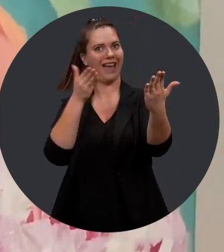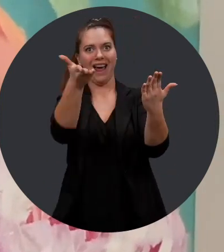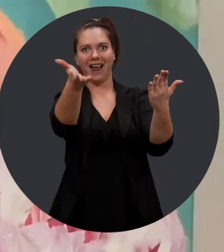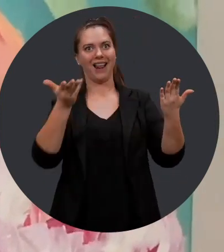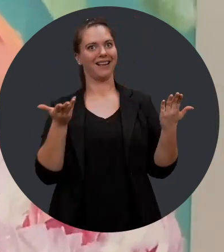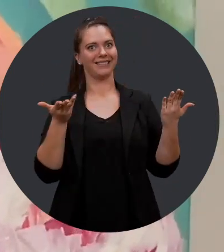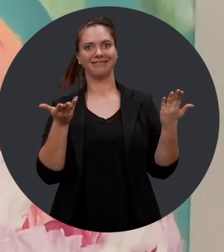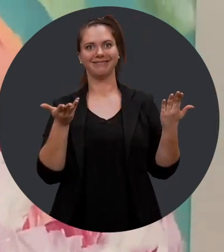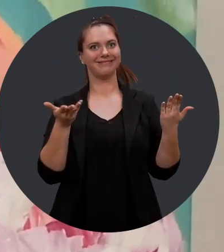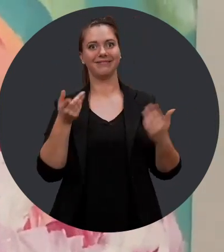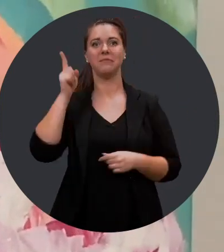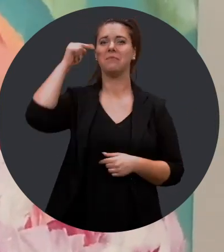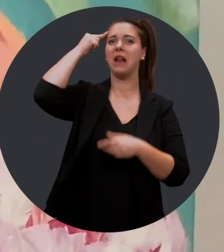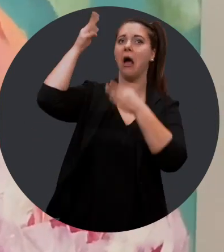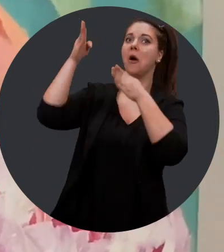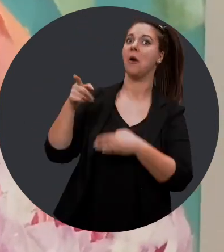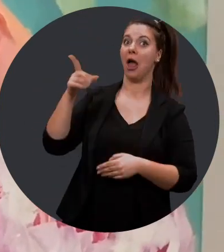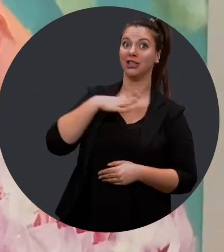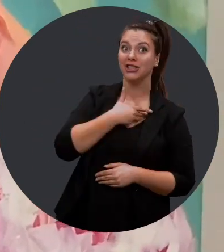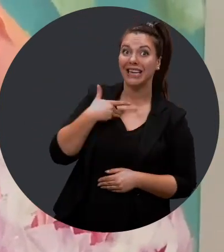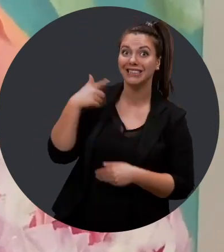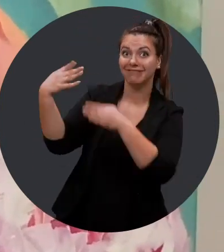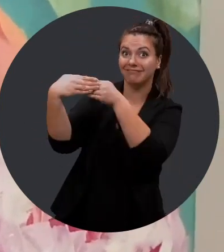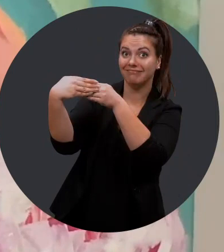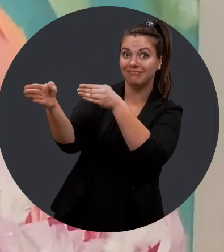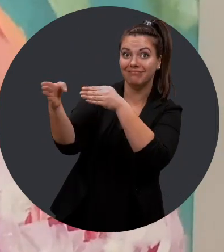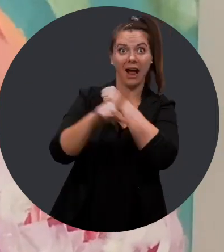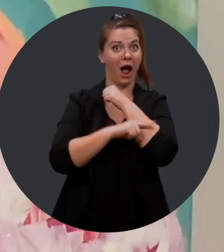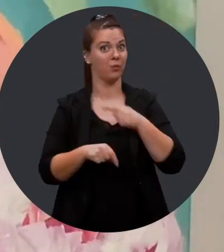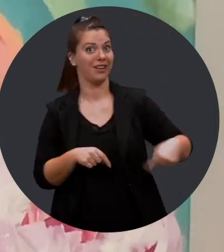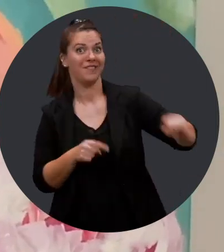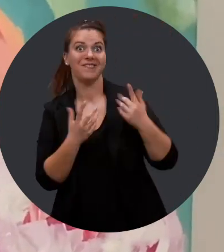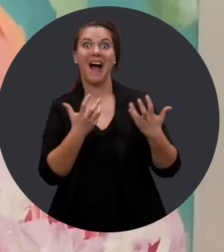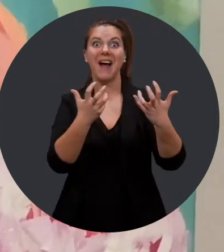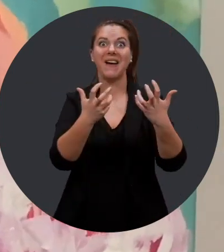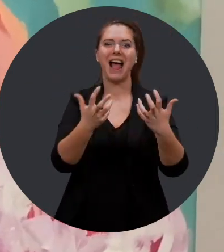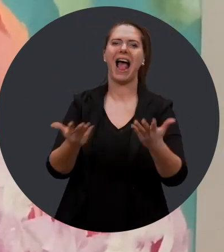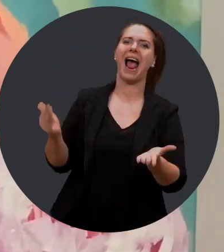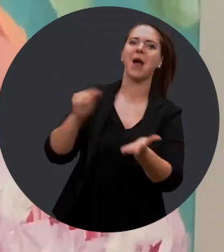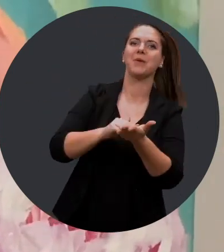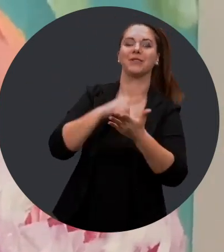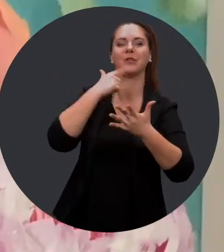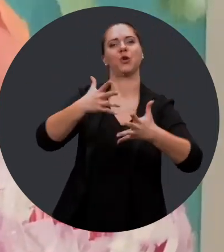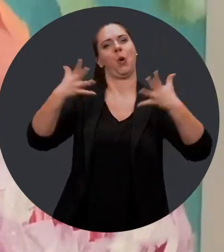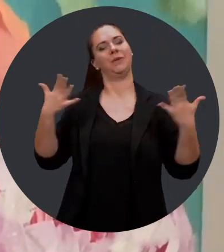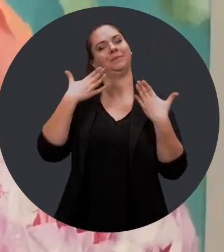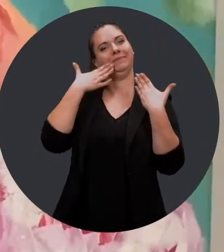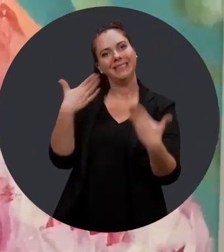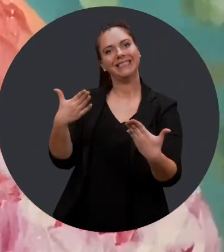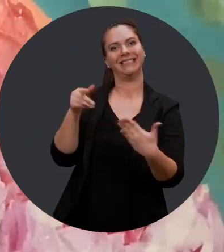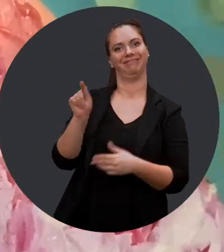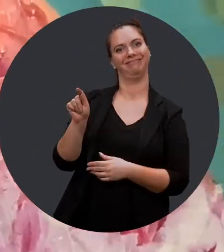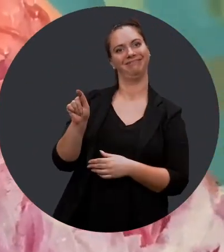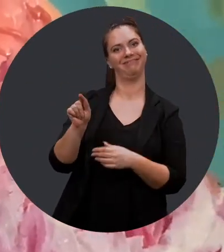êtes l'exemple de ce qui arrive quand un employeur prend une chance et ouvre la porte à des employés qui veulent. Encore une